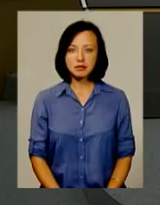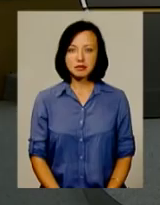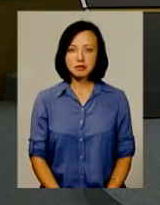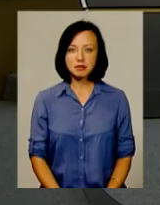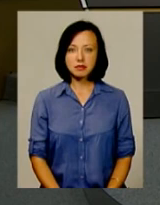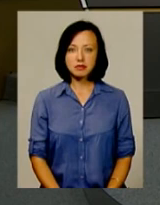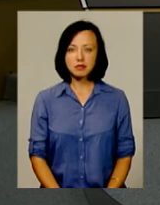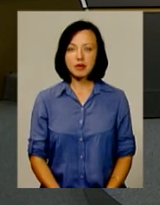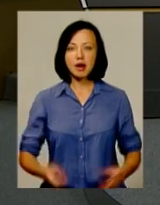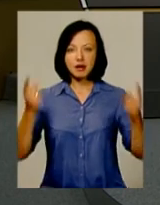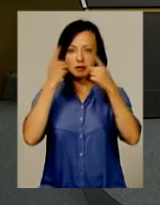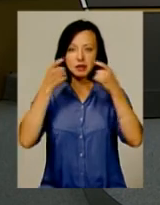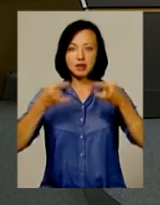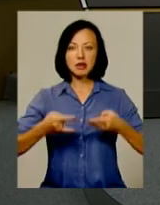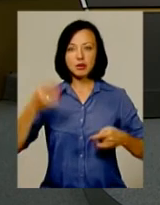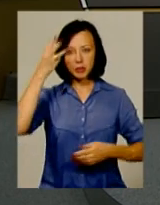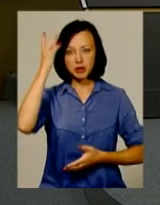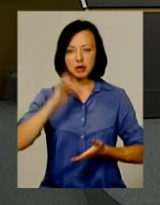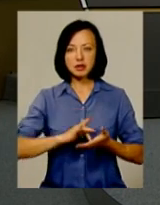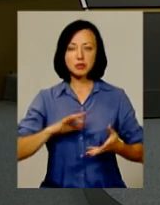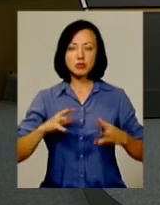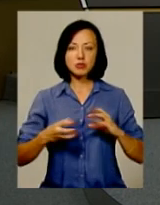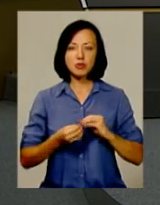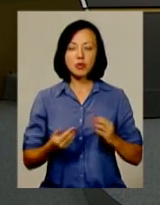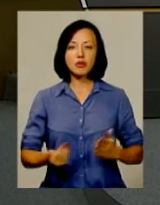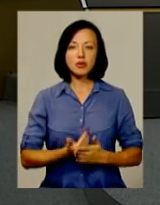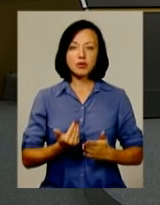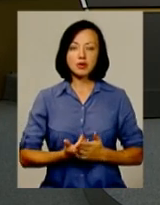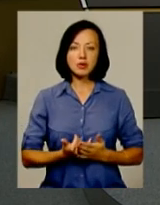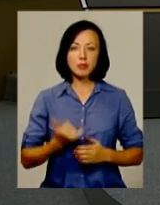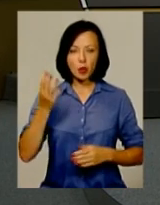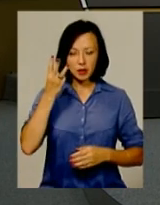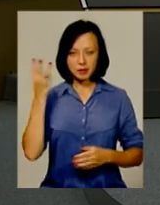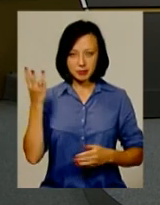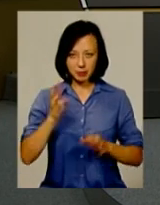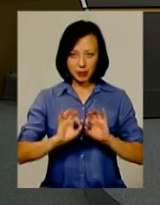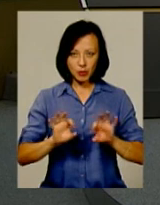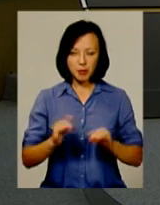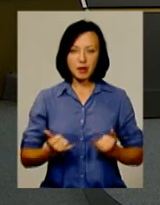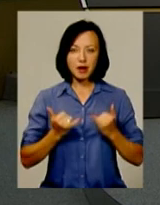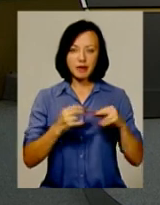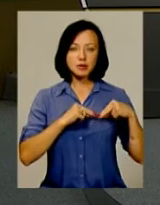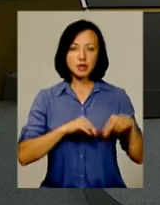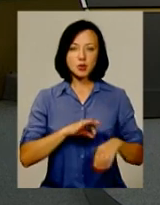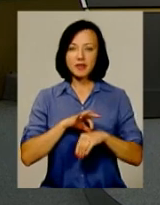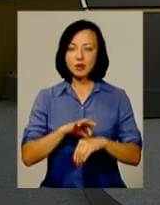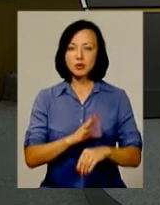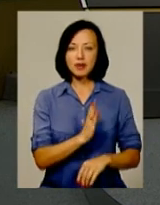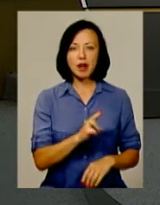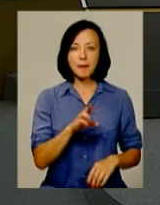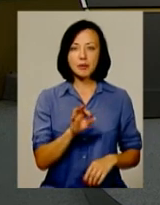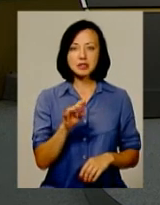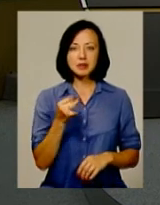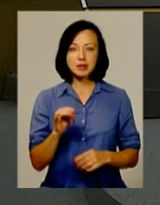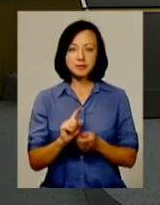В ефірі телеканалу Поділля Центр підсумковий інформаційний випуск «Подільська панорама». А в студії працюють Віталій Постемський та